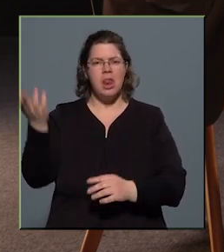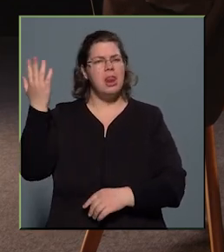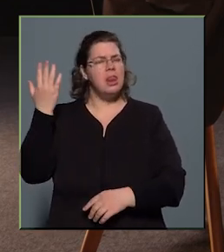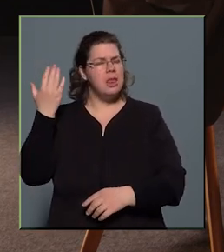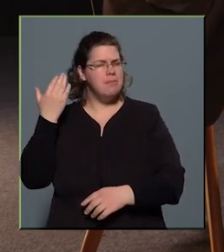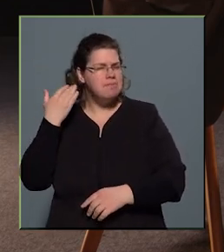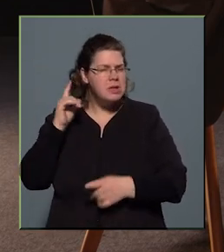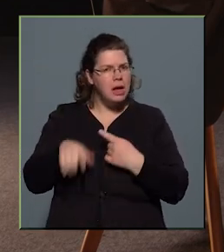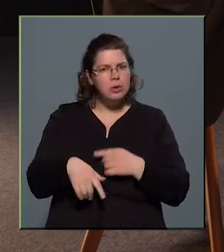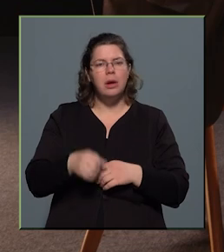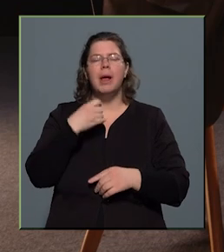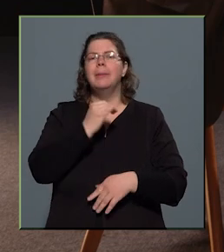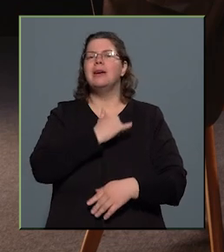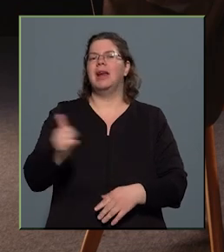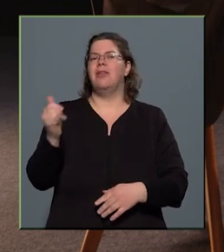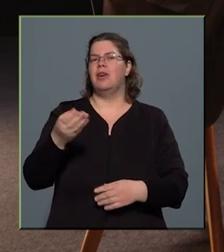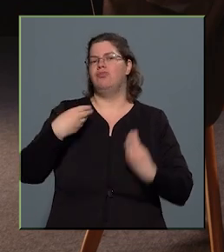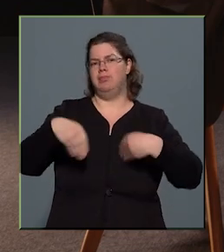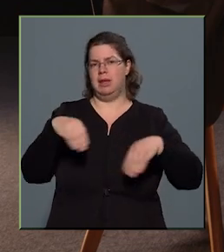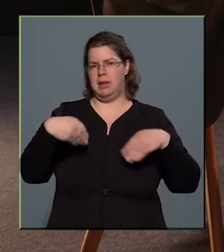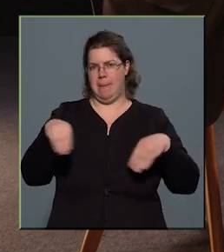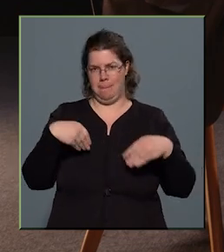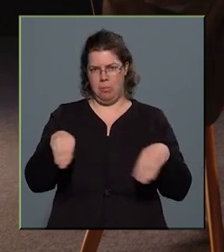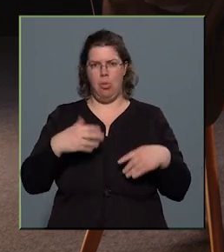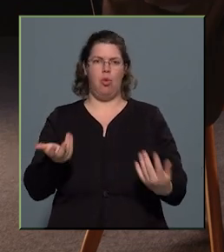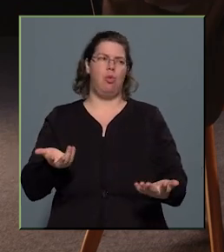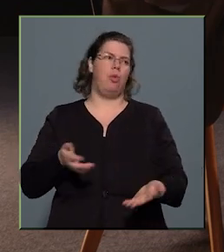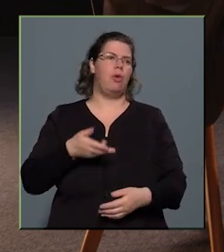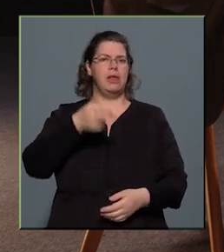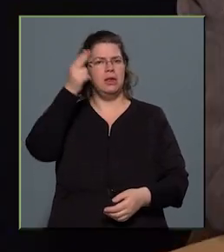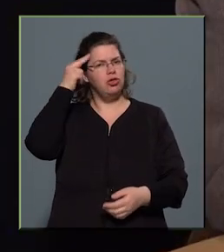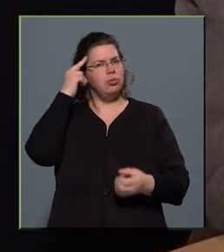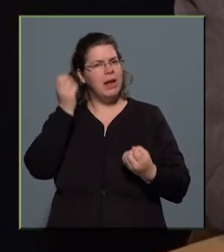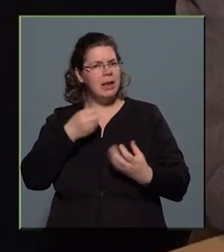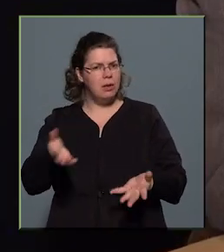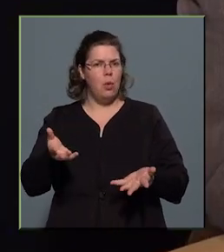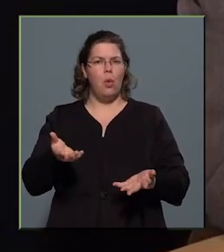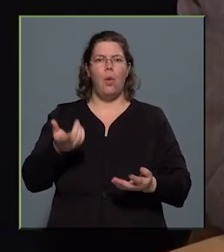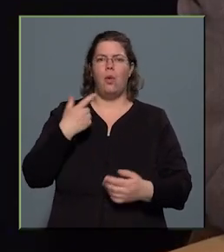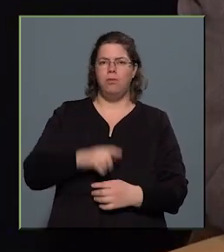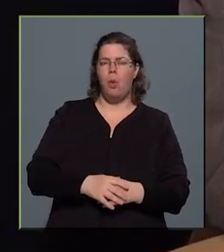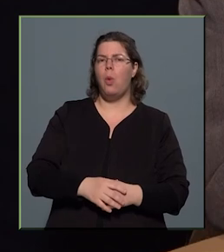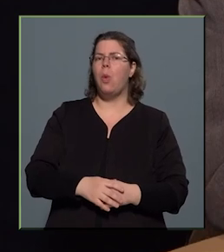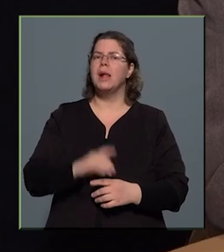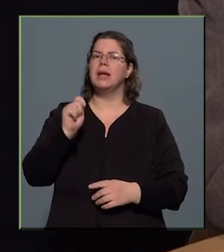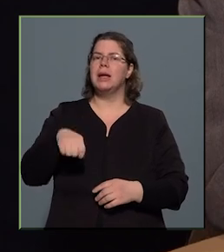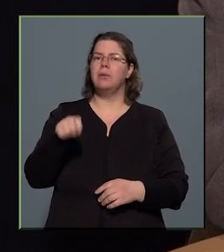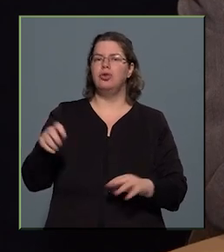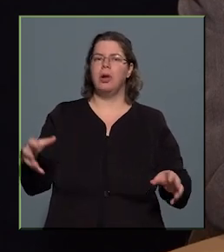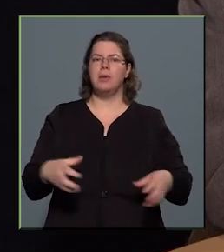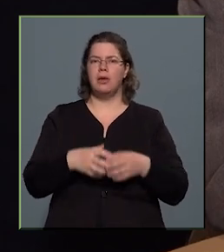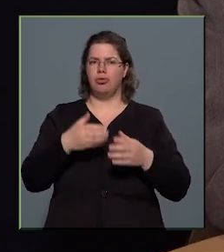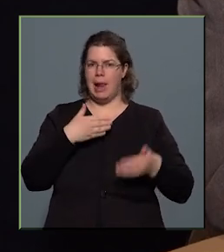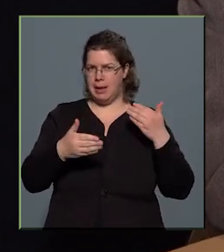az éves beszámolód, vagy ismertető tájékoztatód volt a képviselőtestületi